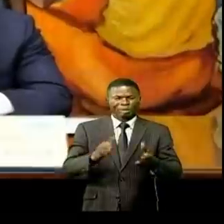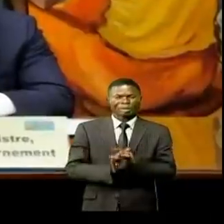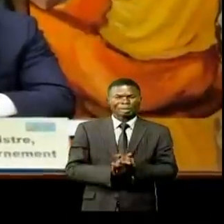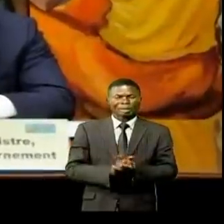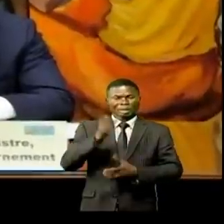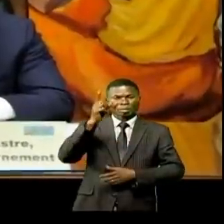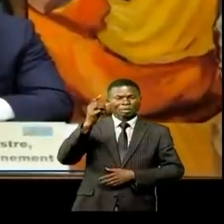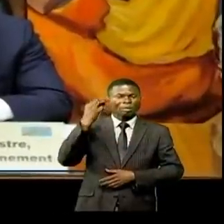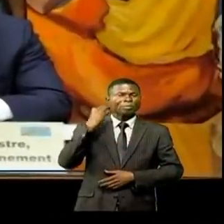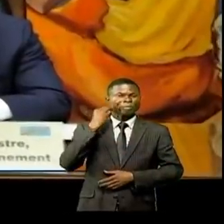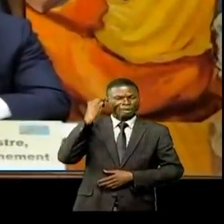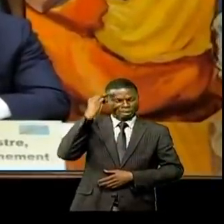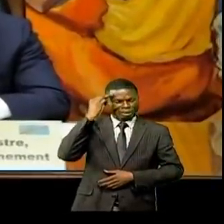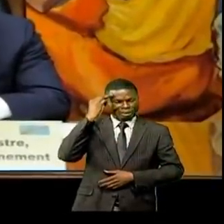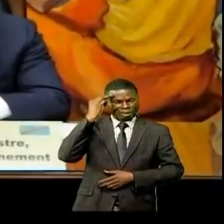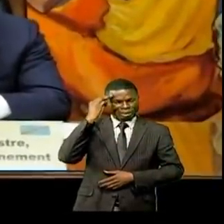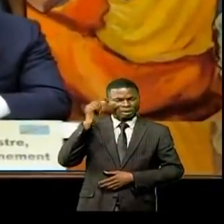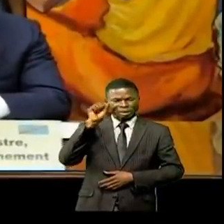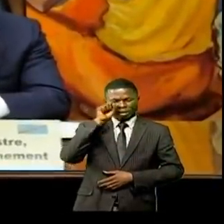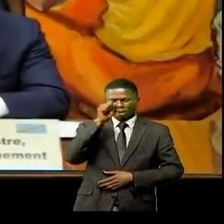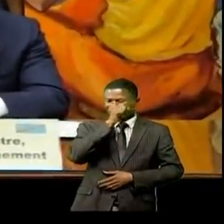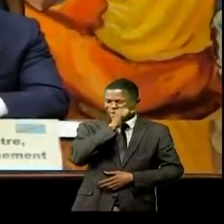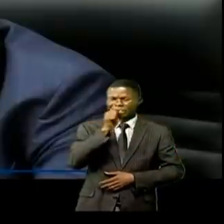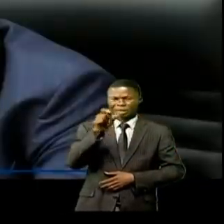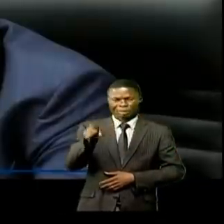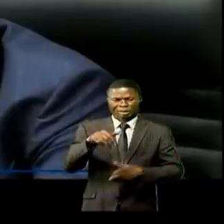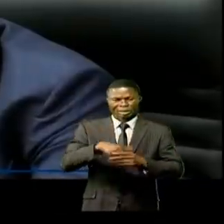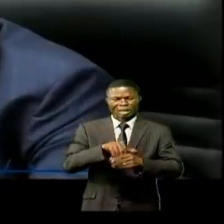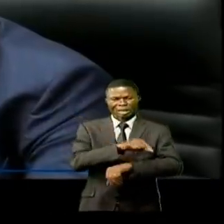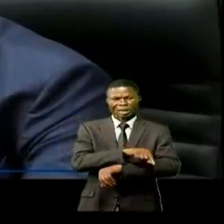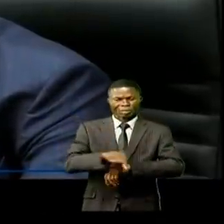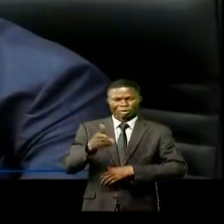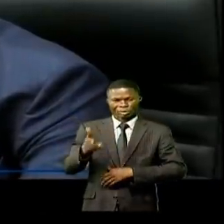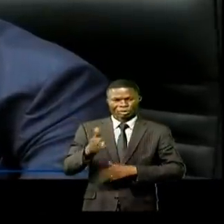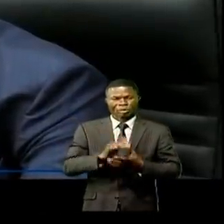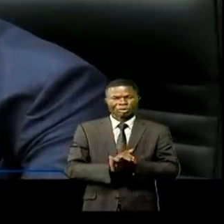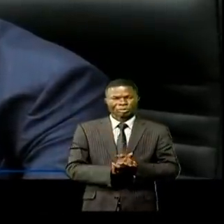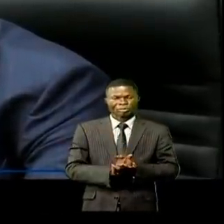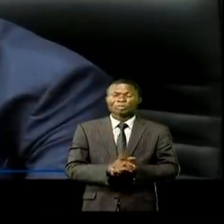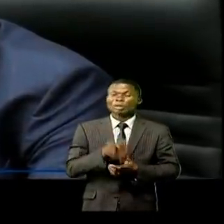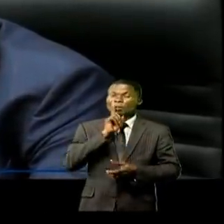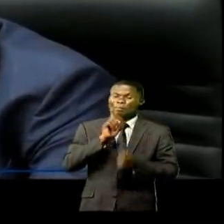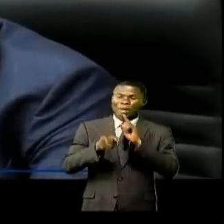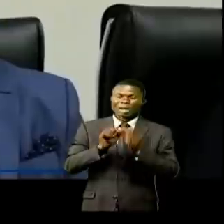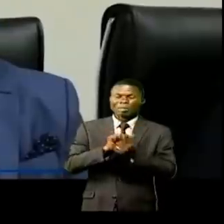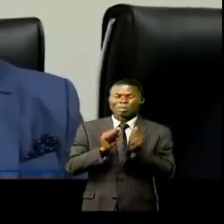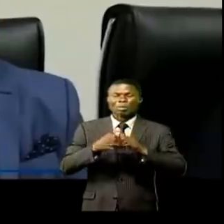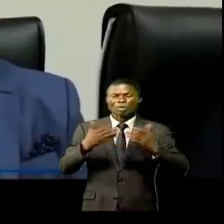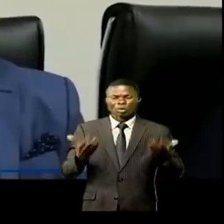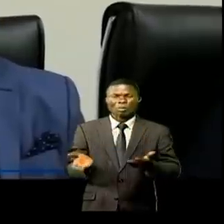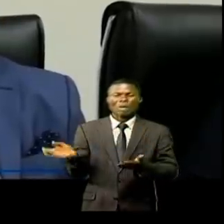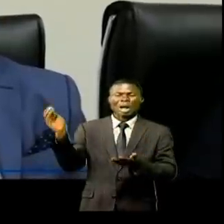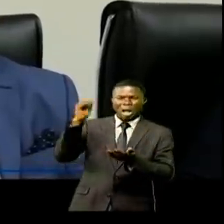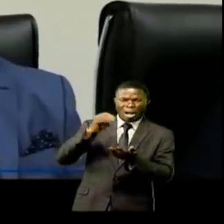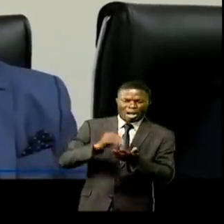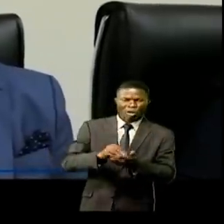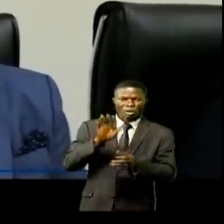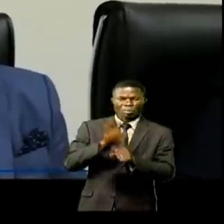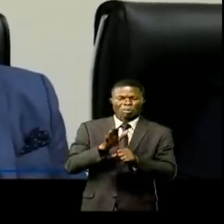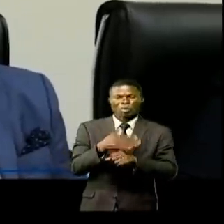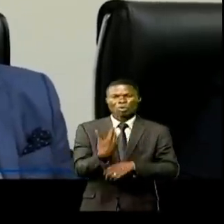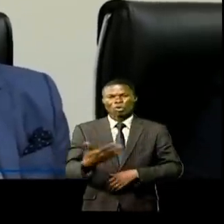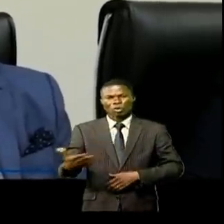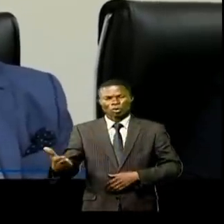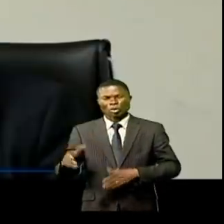du Premier ministre et chef du gouvernement Jean-Michel Samalou Kondé-Kingé. Il a été question de voir comment intégrer ces différents aspects